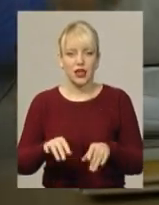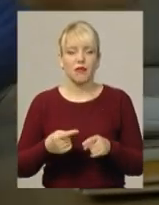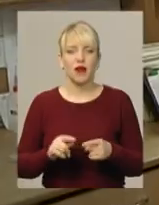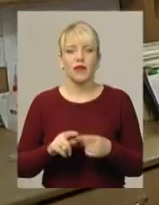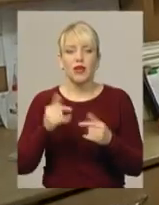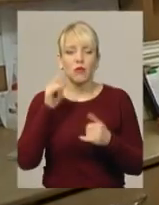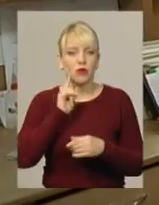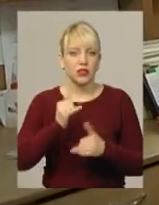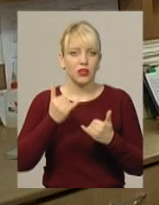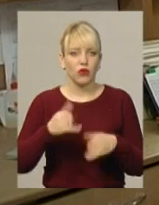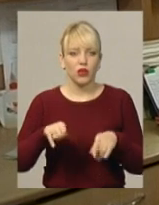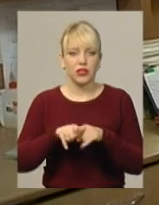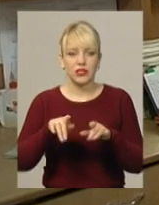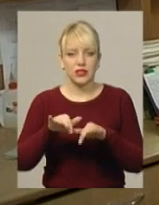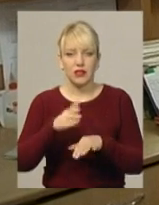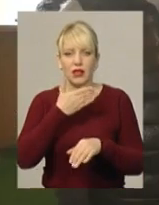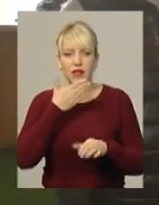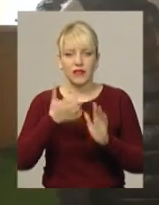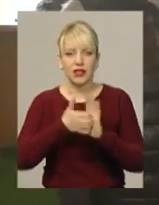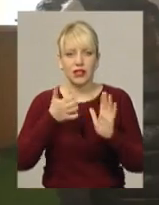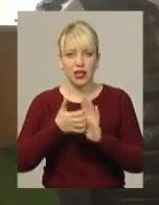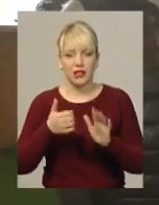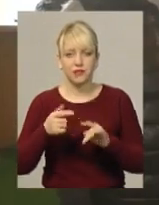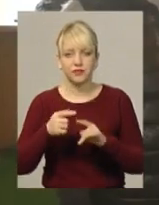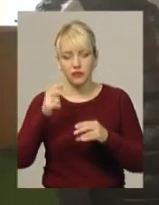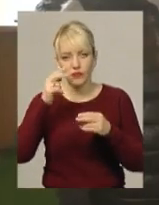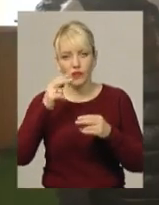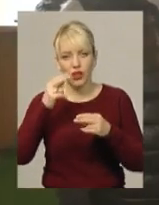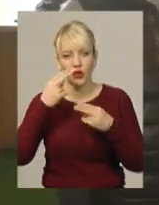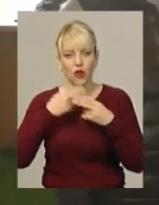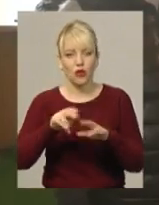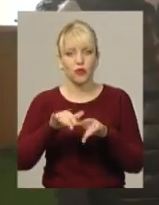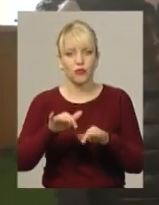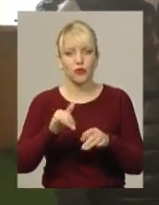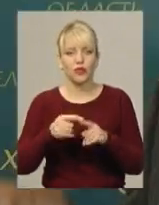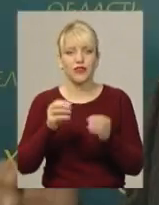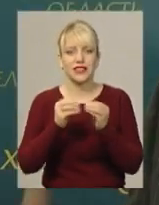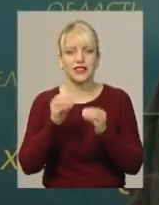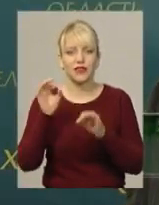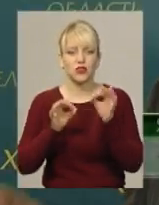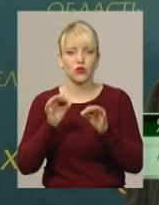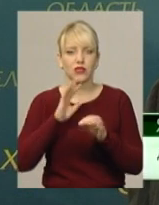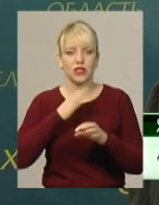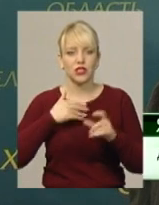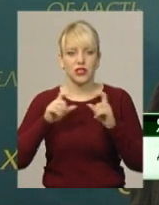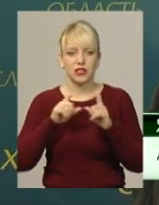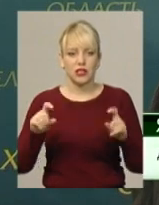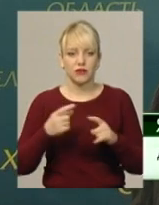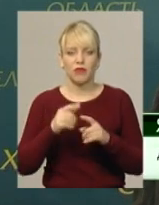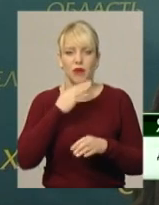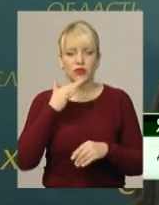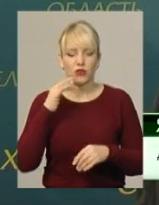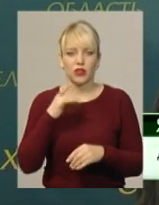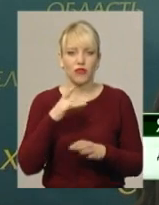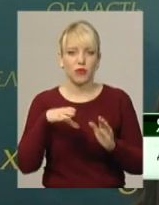Хмельниччині ще не мають 10% медичних закладів, каже очільник Департаменту охорони здоров'я Яків Цуглевич. У багатьох районах впроваджена